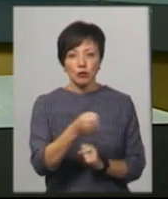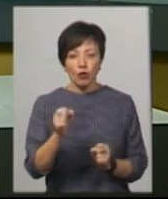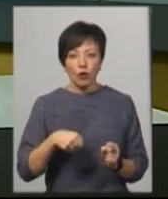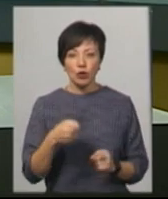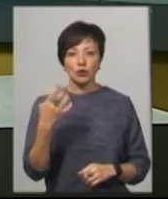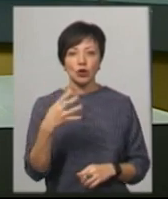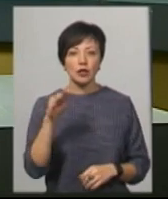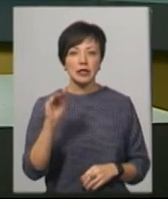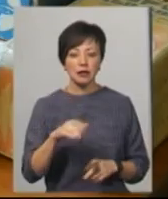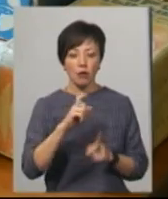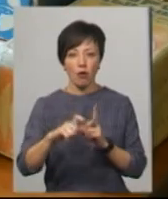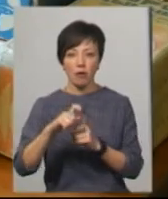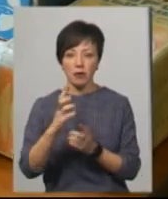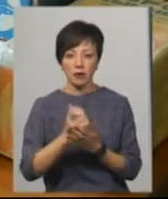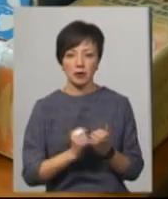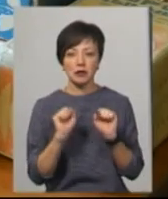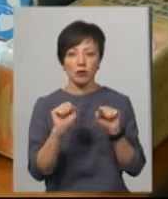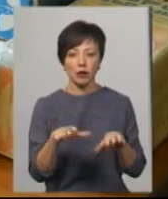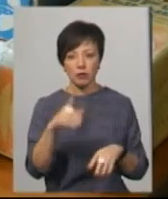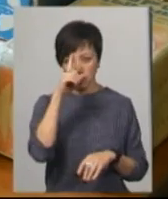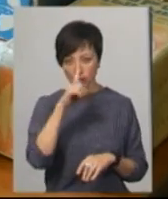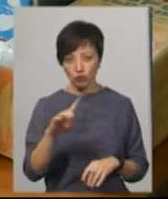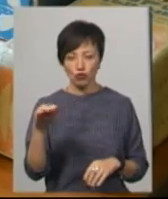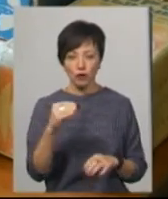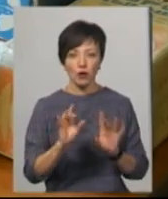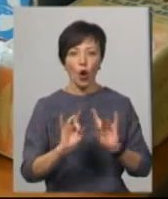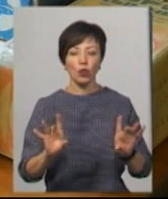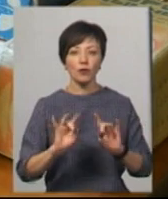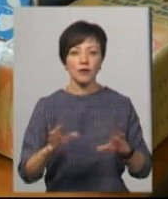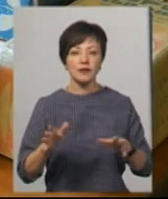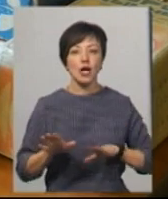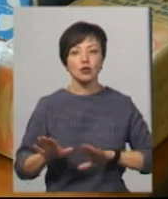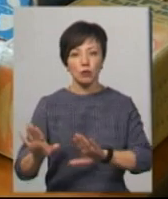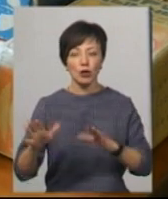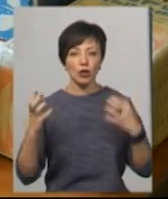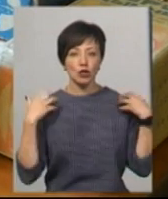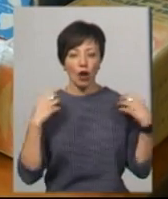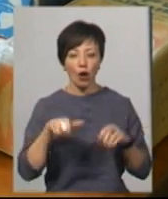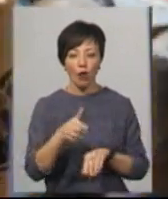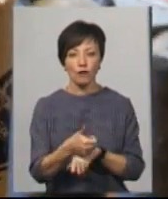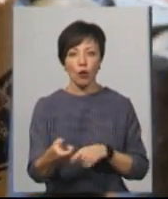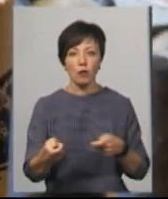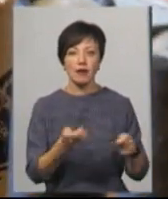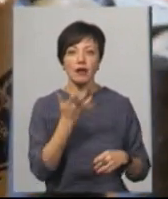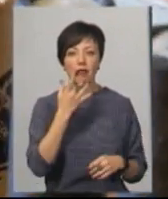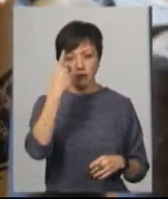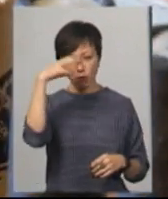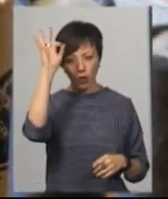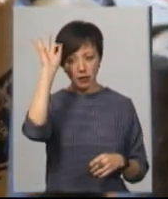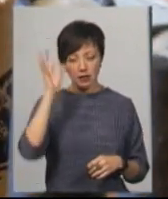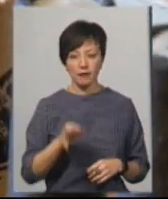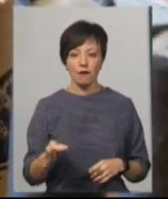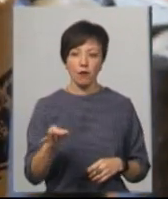40 тисяч боєприпасів добровільно здали в жовтні. Про це розповів заступник начальника головного управління Нацполіції в області Валентин